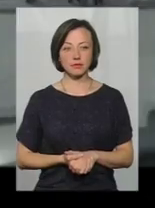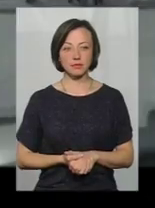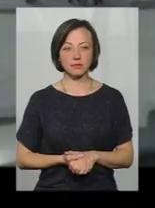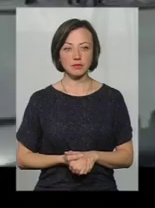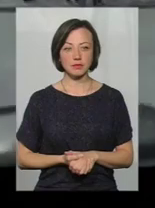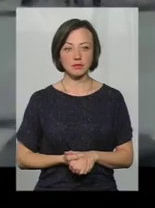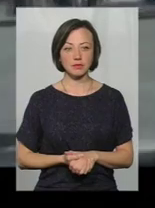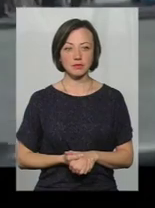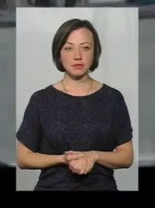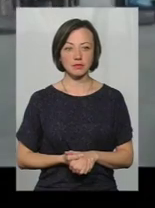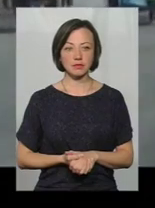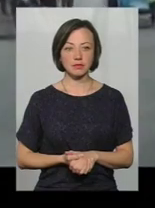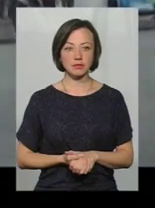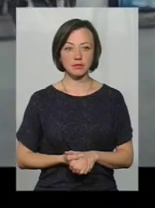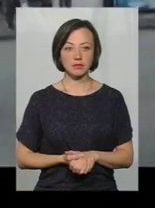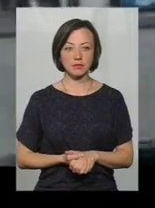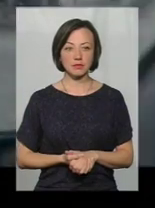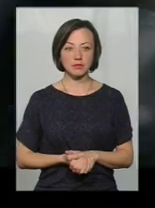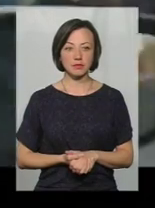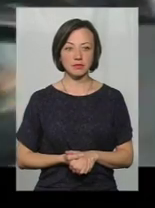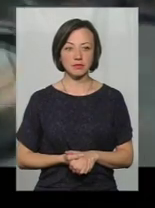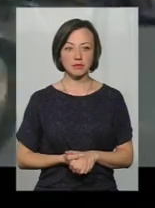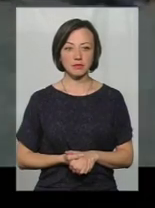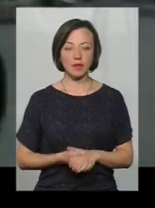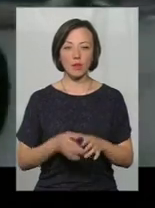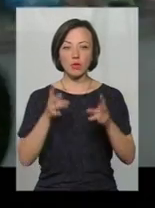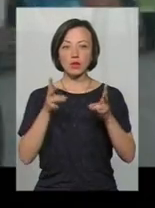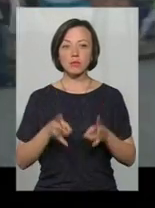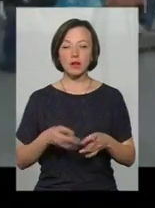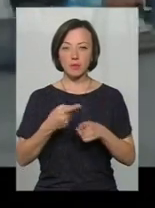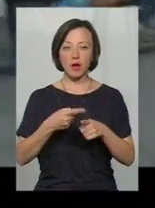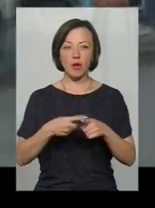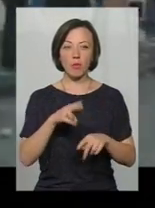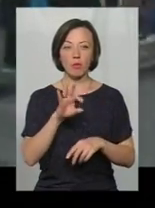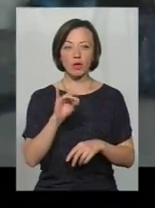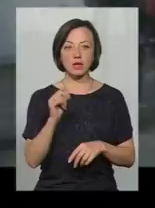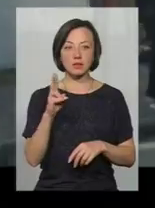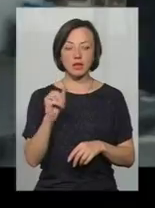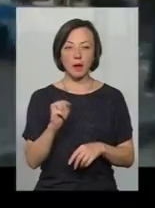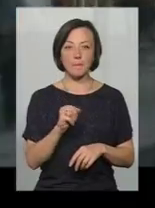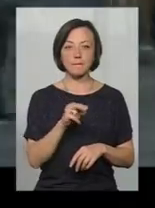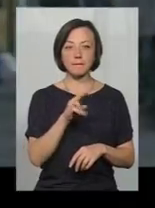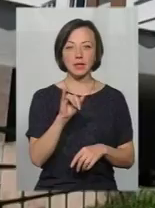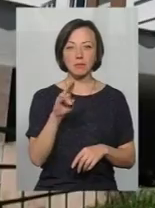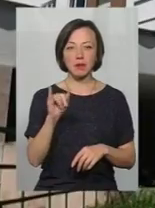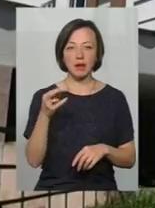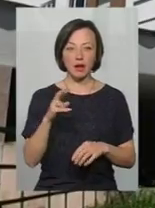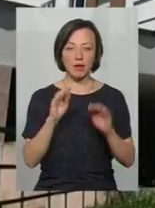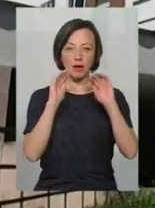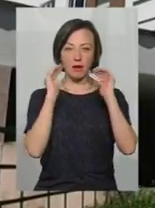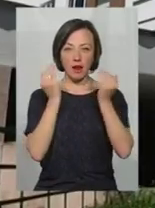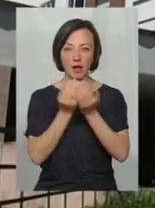Потерпіла у дорожньо-транспортній пригоді, що сталося на перехресті вулиць Подільської та Проскурівського підпілля, перебуває у